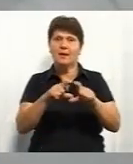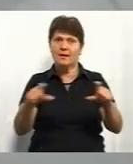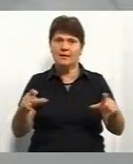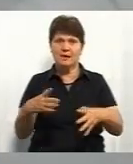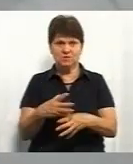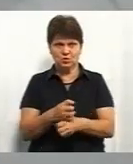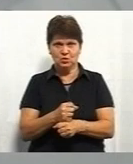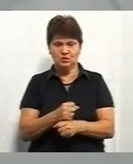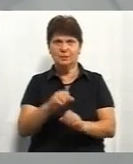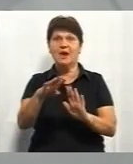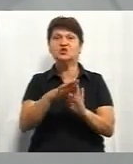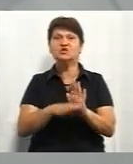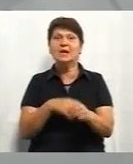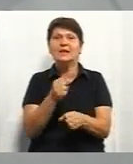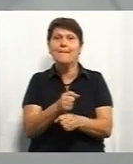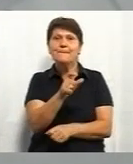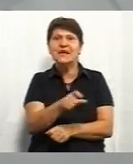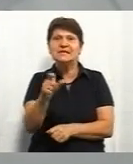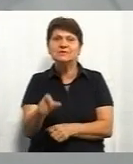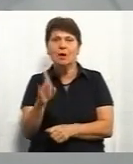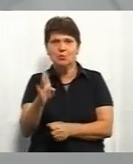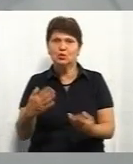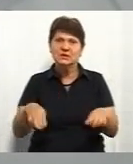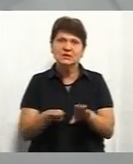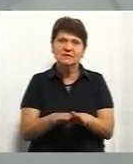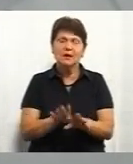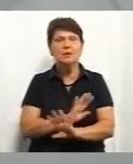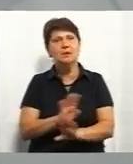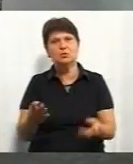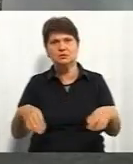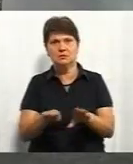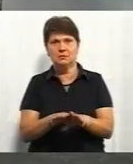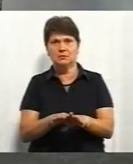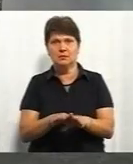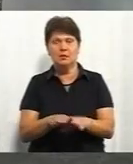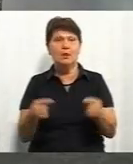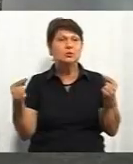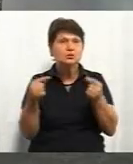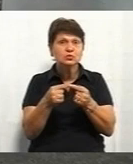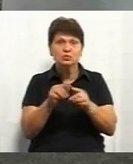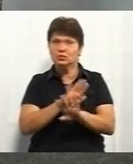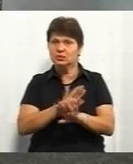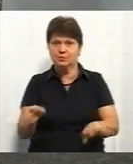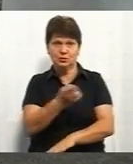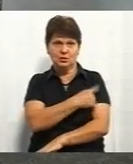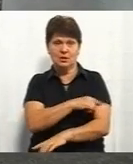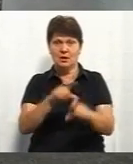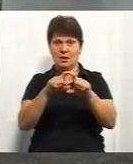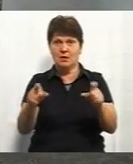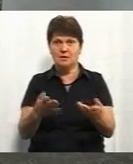скорочуватиме штат працівників, буде закриватися, не буде закриватися? Закриватися лікарня точно не буде, тому що